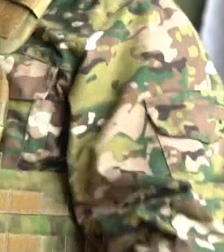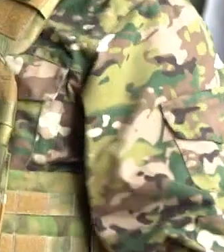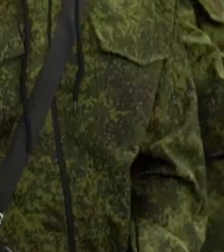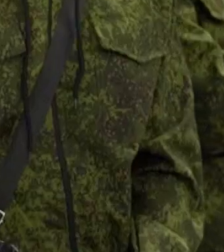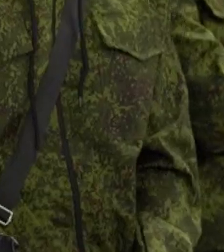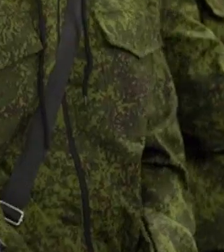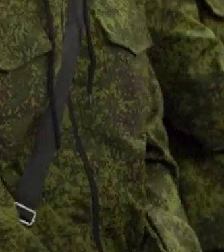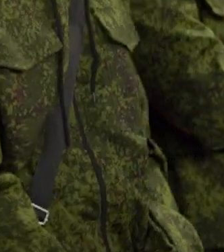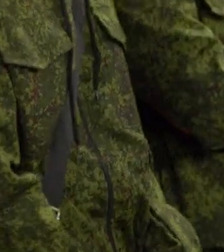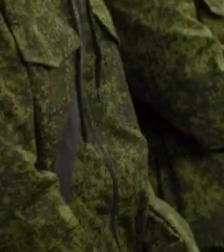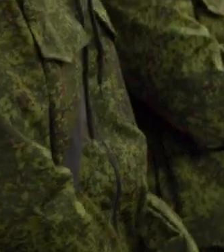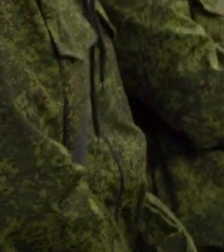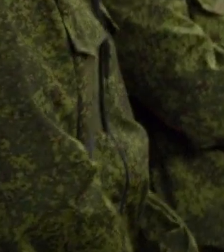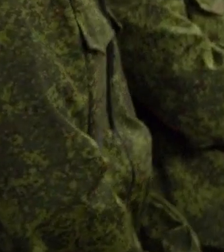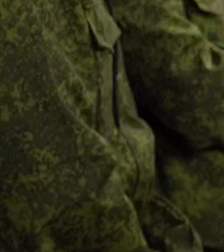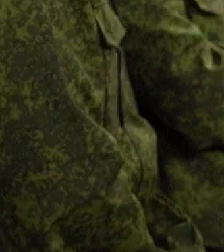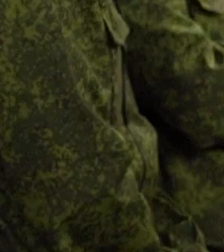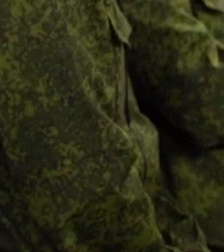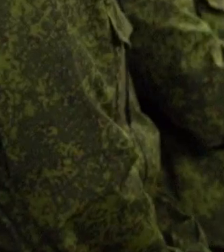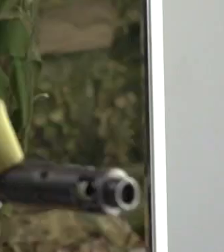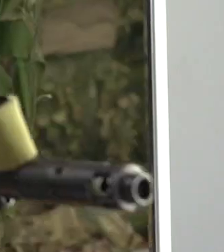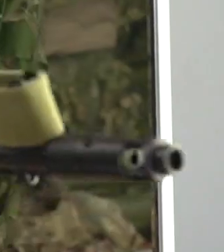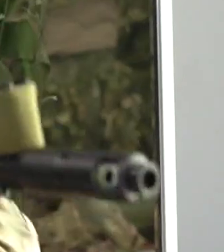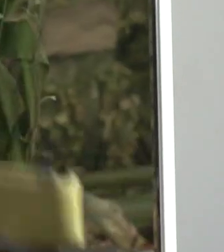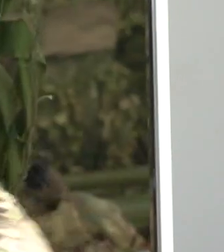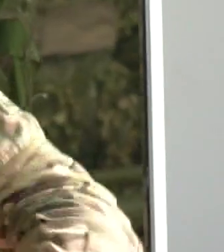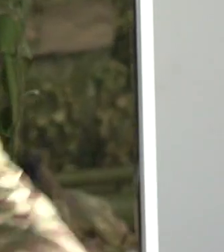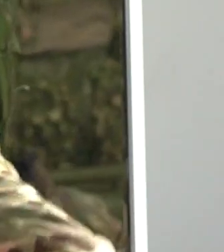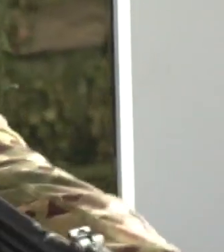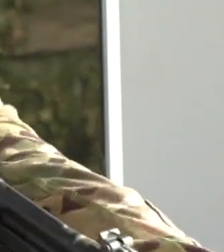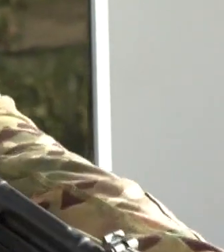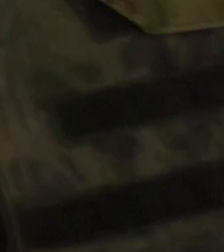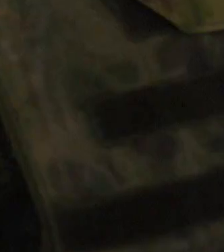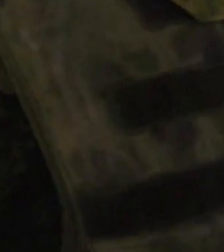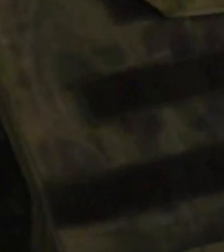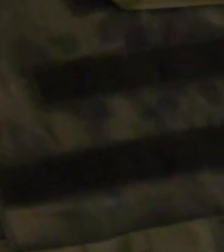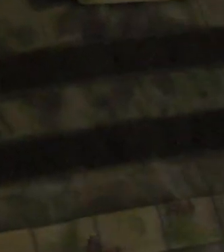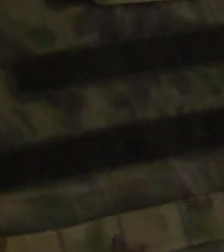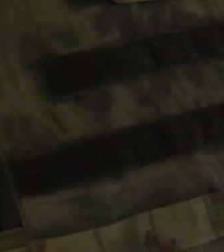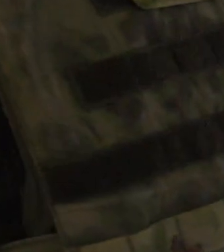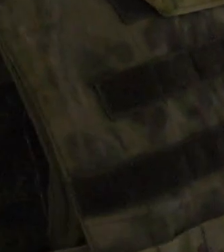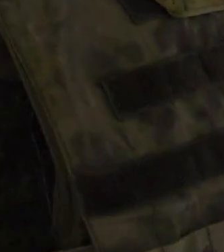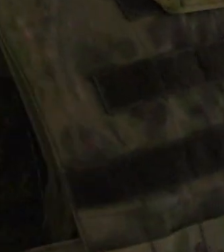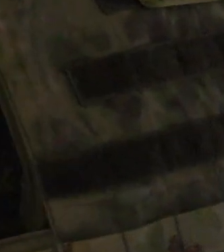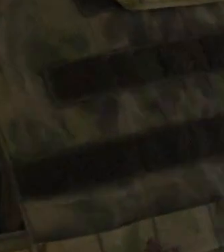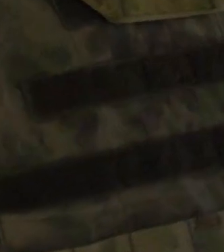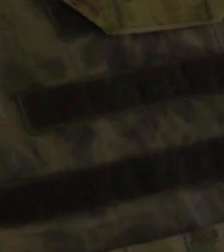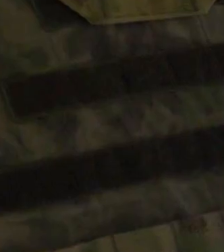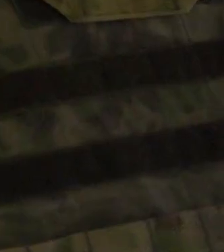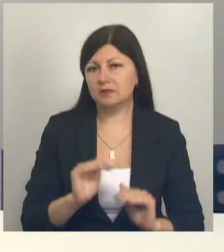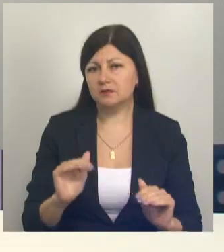чего и был создан центр. Занятия для школьников начнутся уже завтра. Сергей Черкашин, Евгений Цапков. Такой день на мире Белогория.